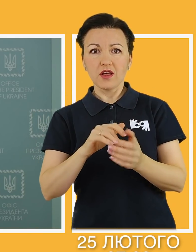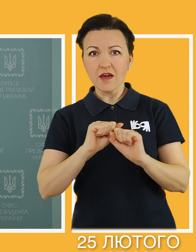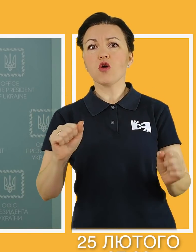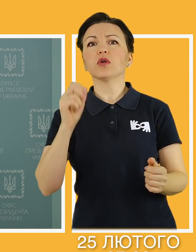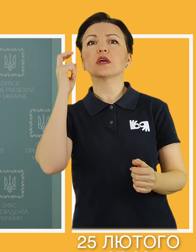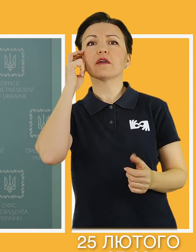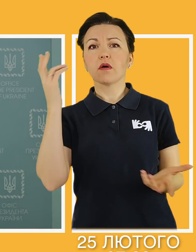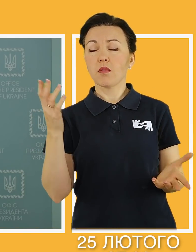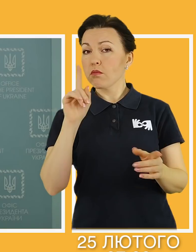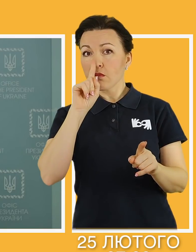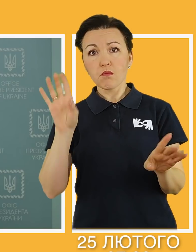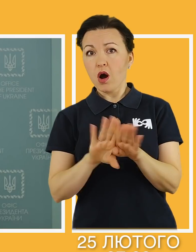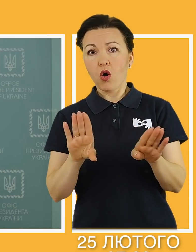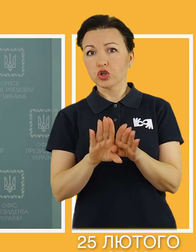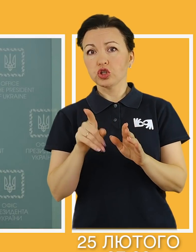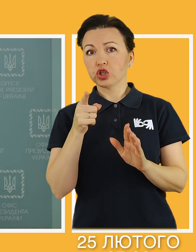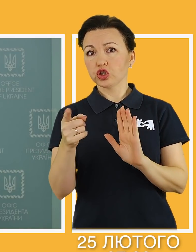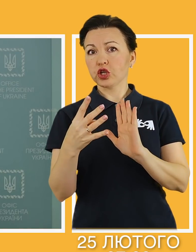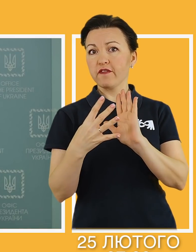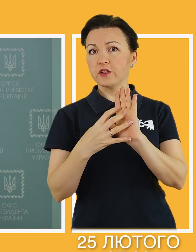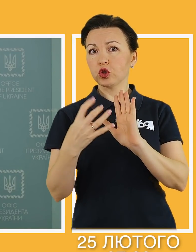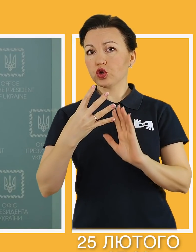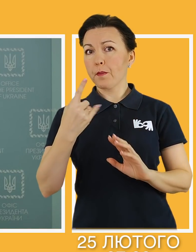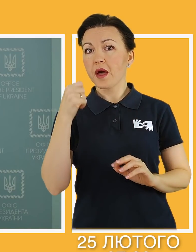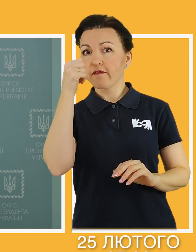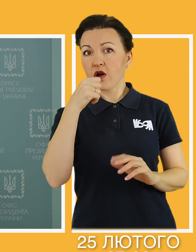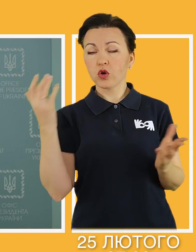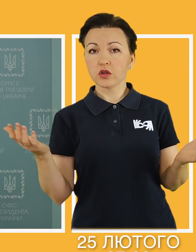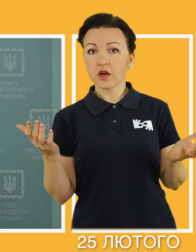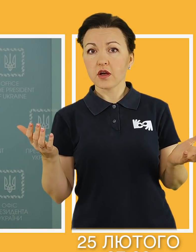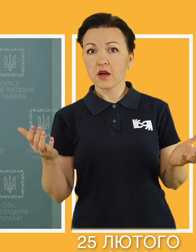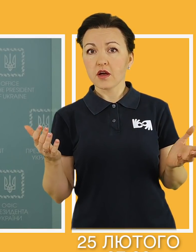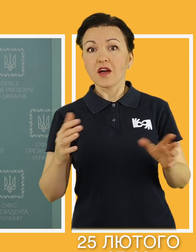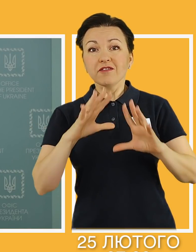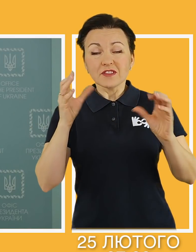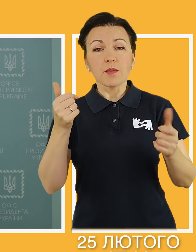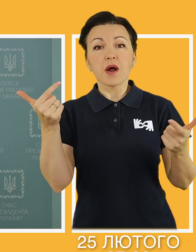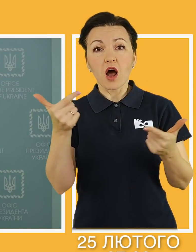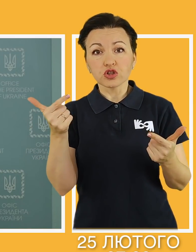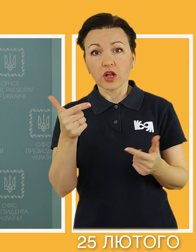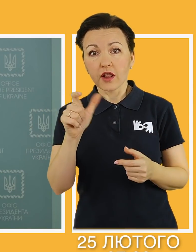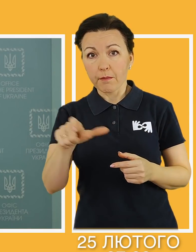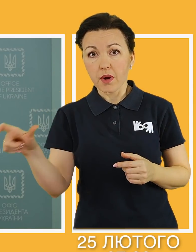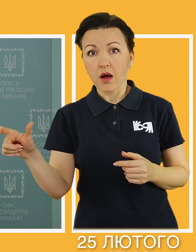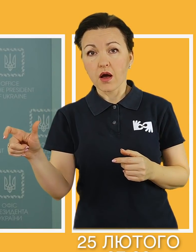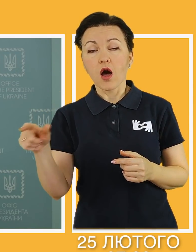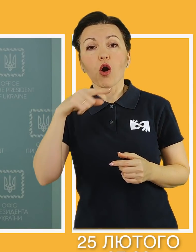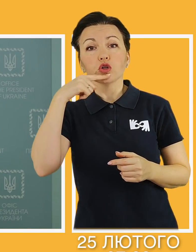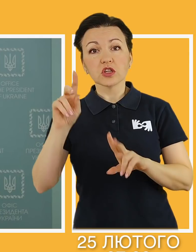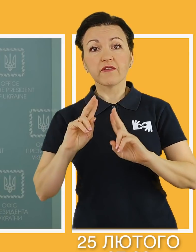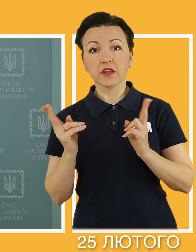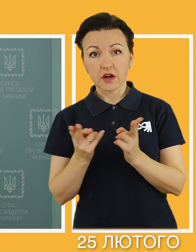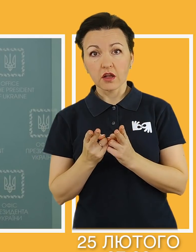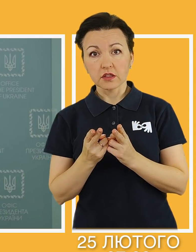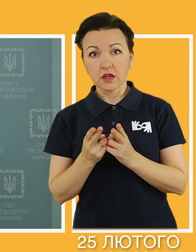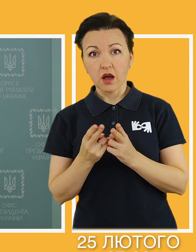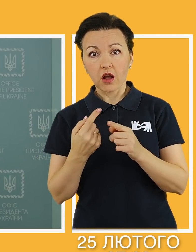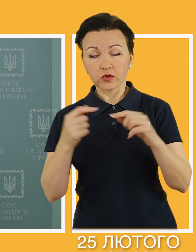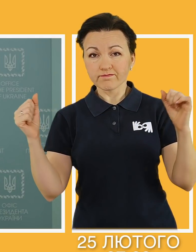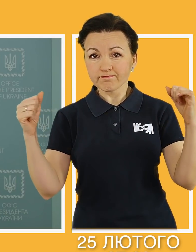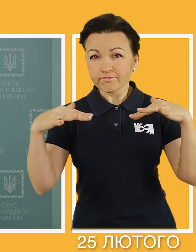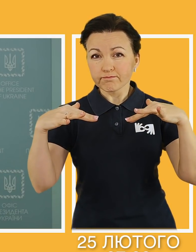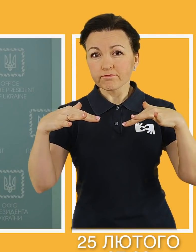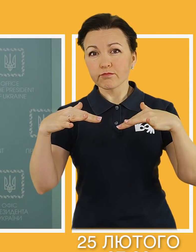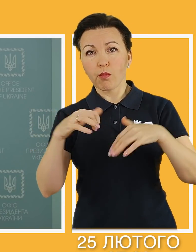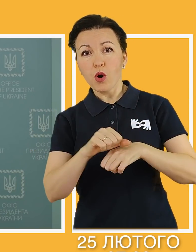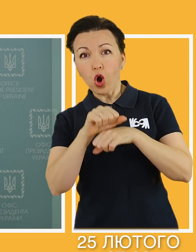Це все напоминає 1941 год. Цим гражданам Російської Федерції, які виходять на протесты,